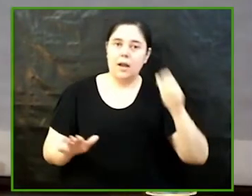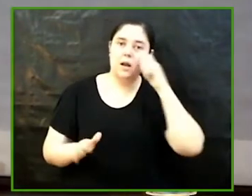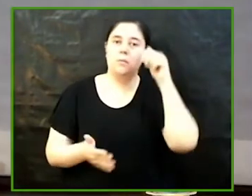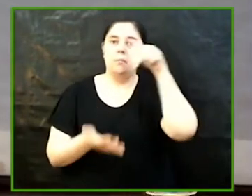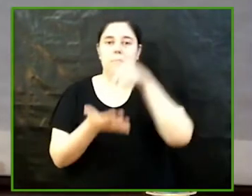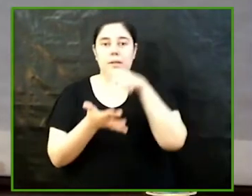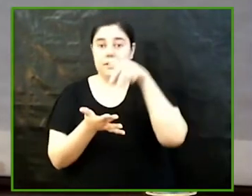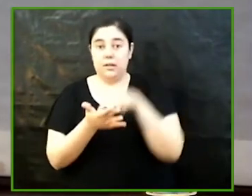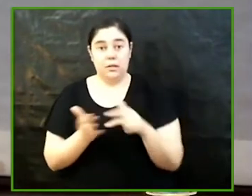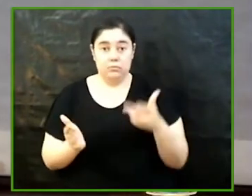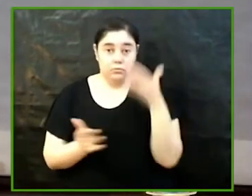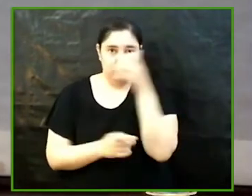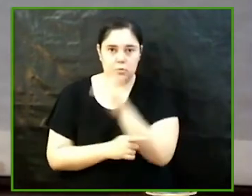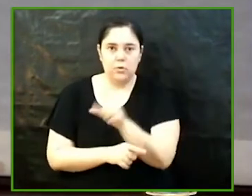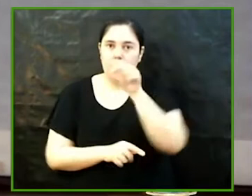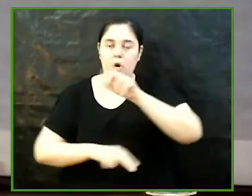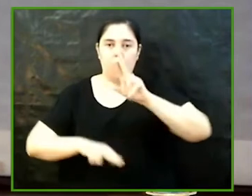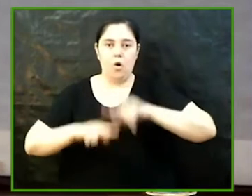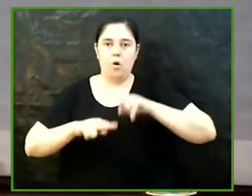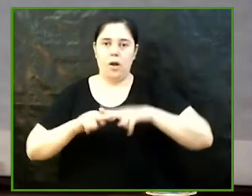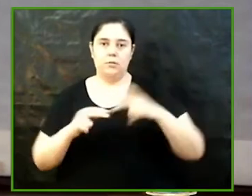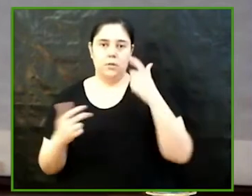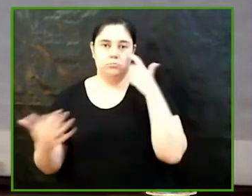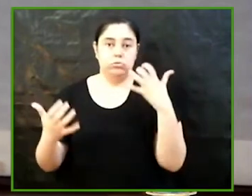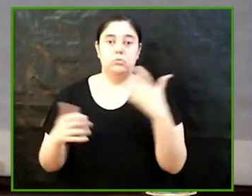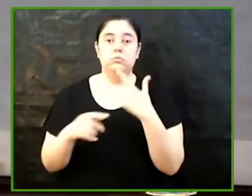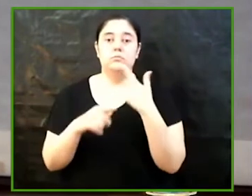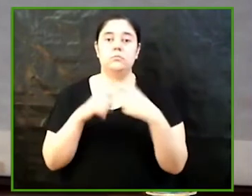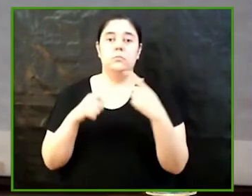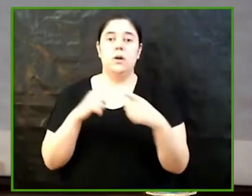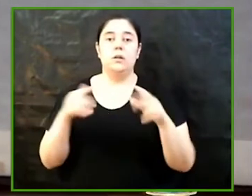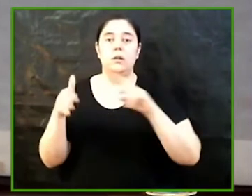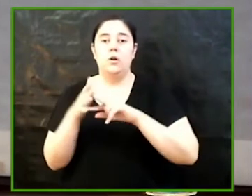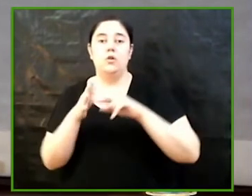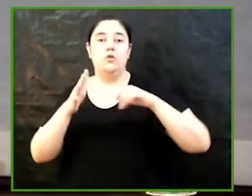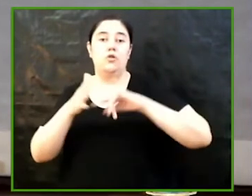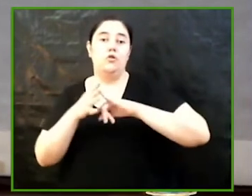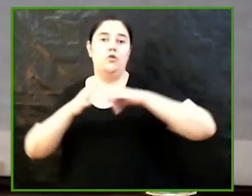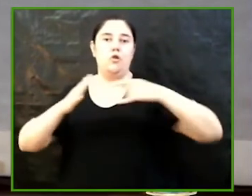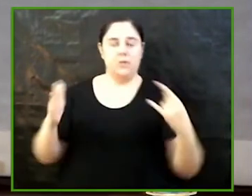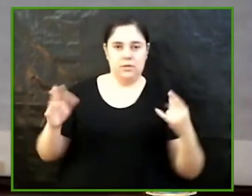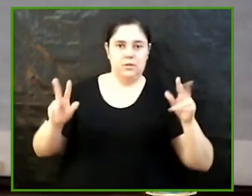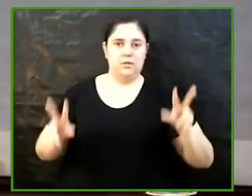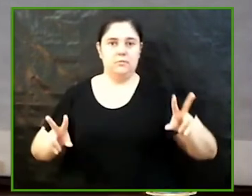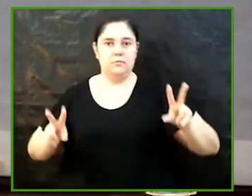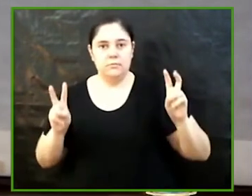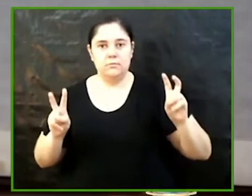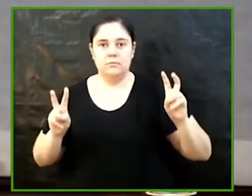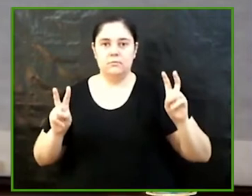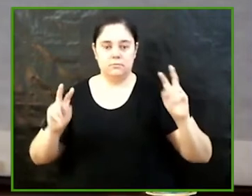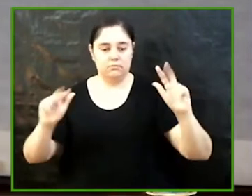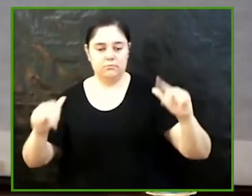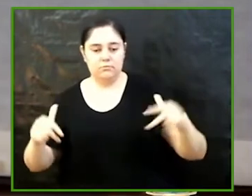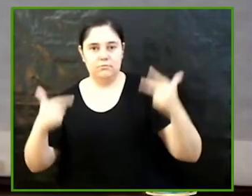simbòlic, més simbòlic perquè les noves tecnologies, les tecnologies de la comunicació, es permetran estar tots i totes